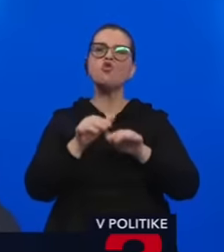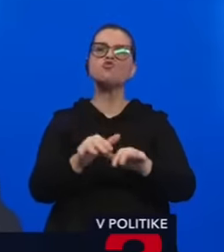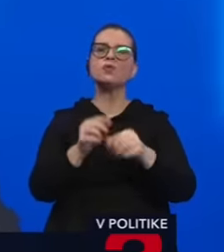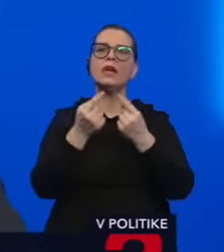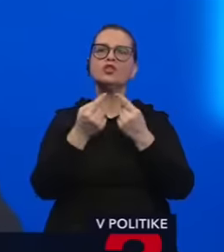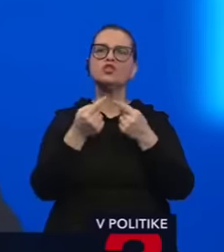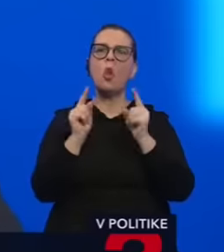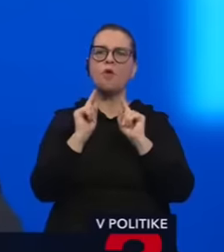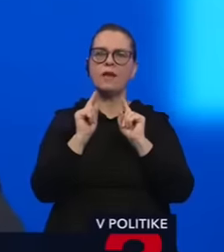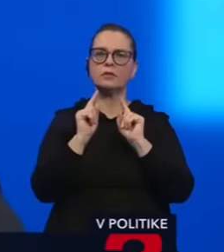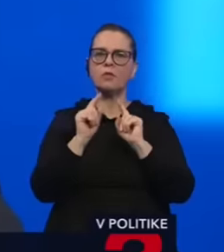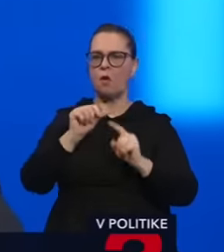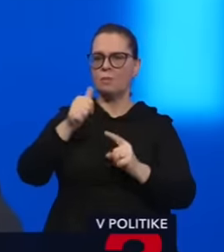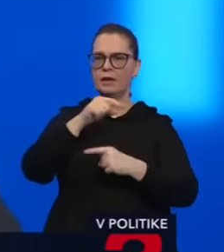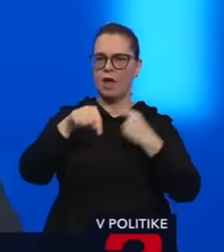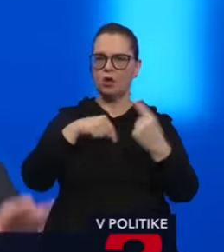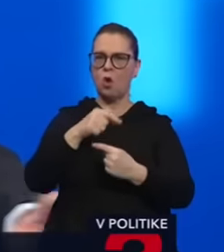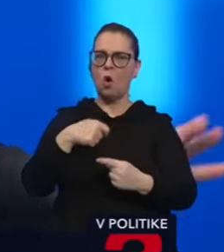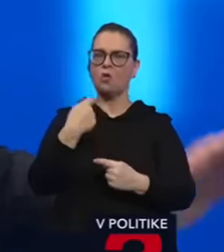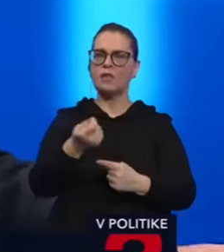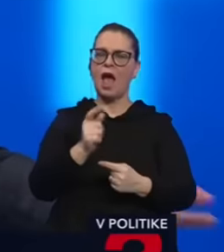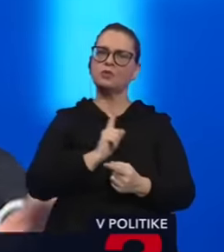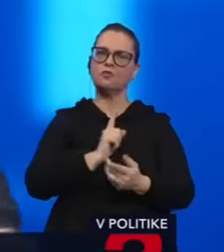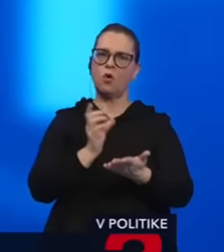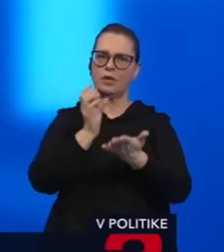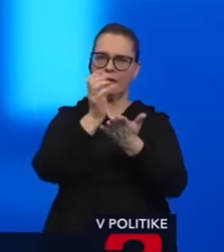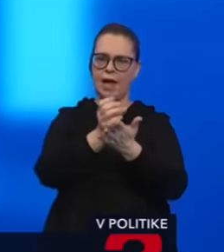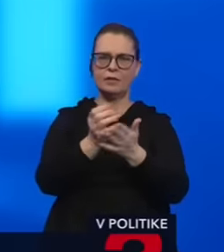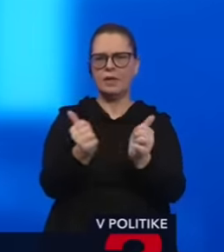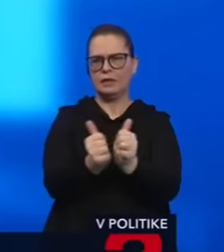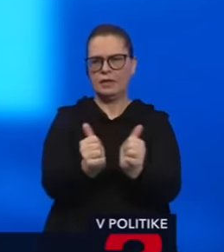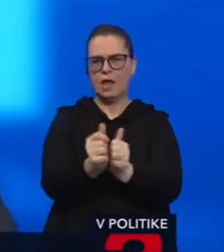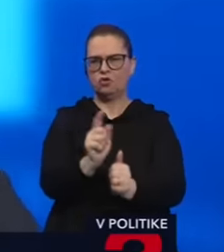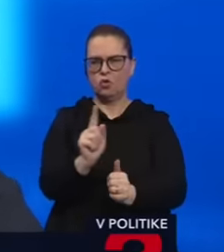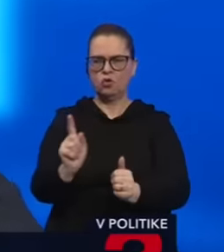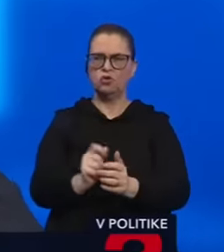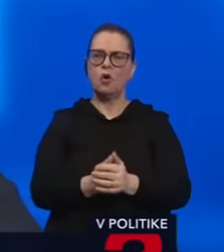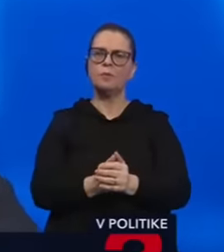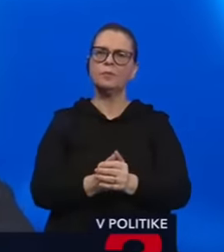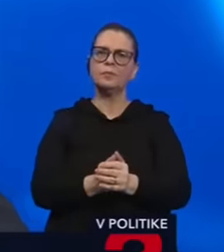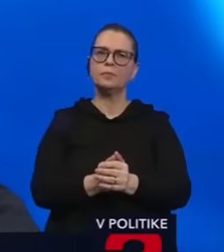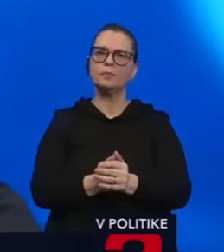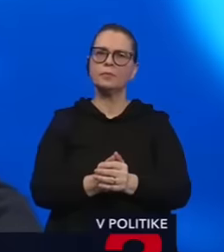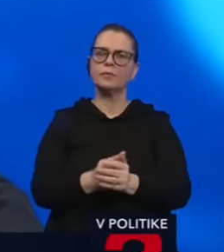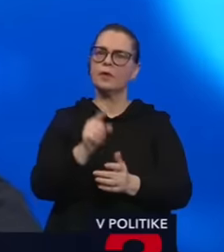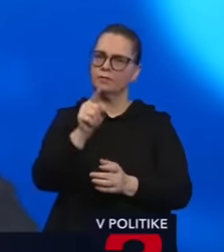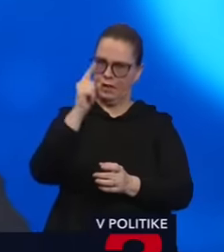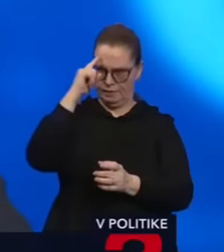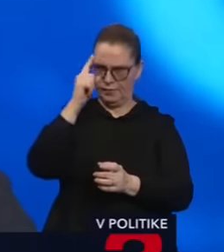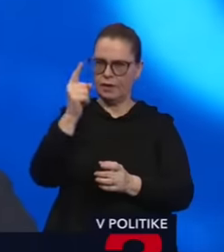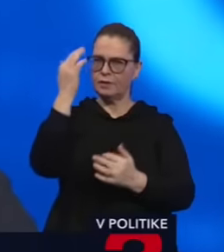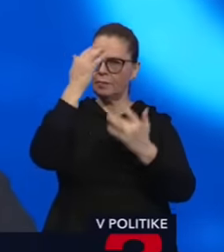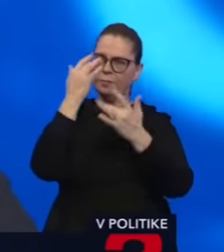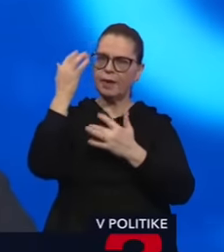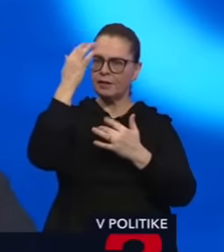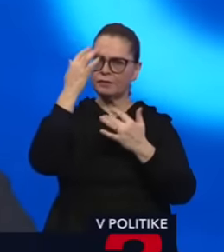Slovensko postaví do prvého kola vlastného kandidáta, či už to bude Marek Rajčí, alebo niekto iný, viete si vy predstaviť rovnaká